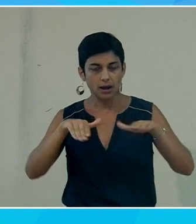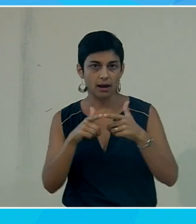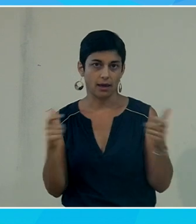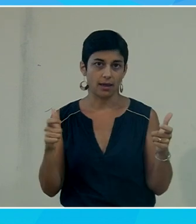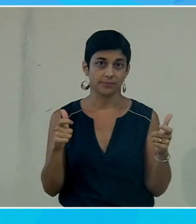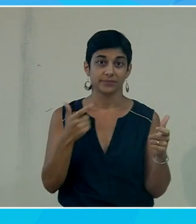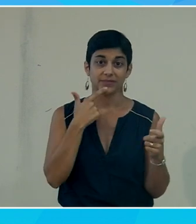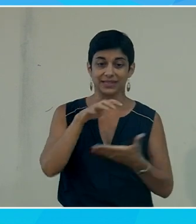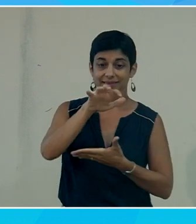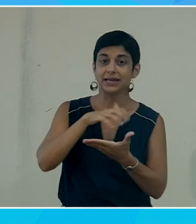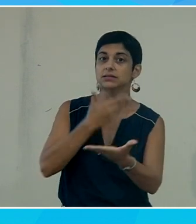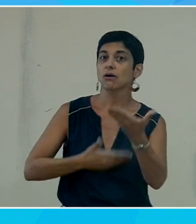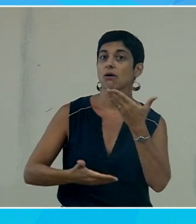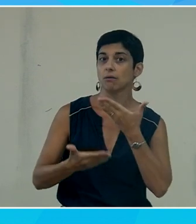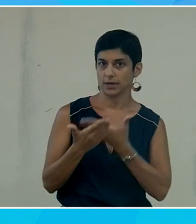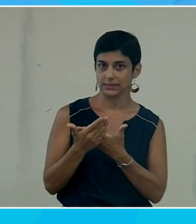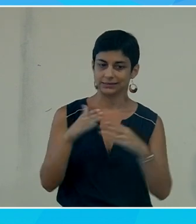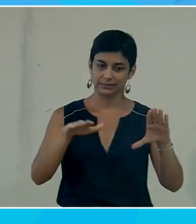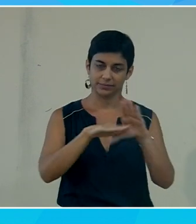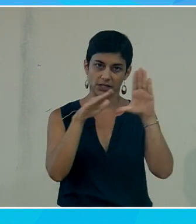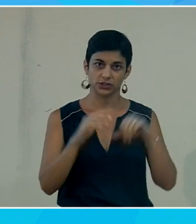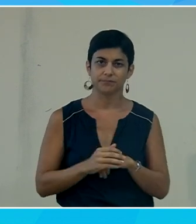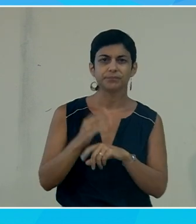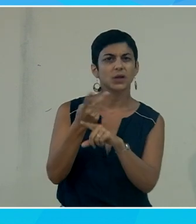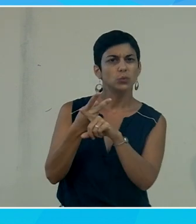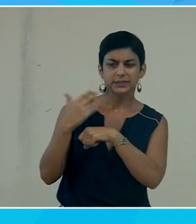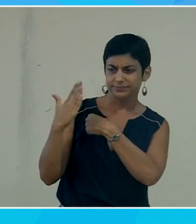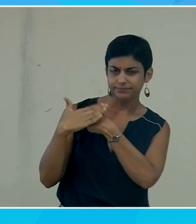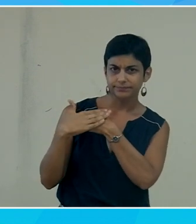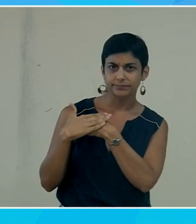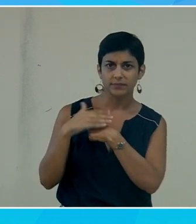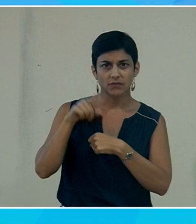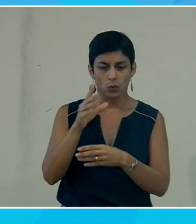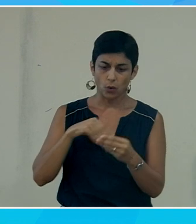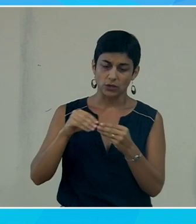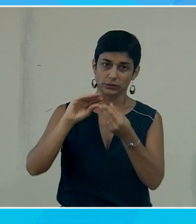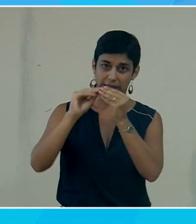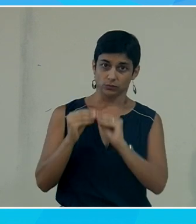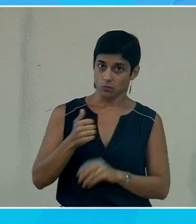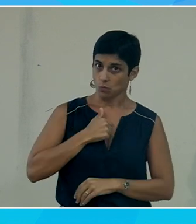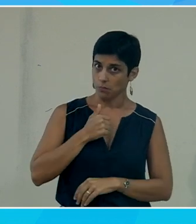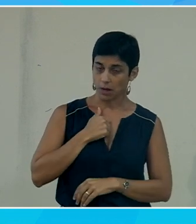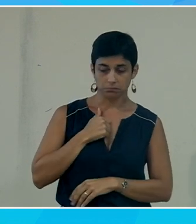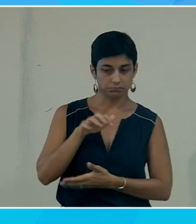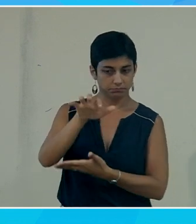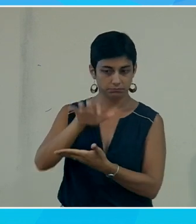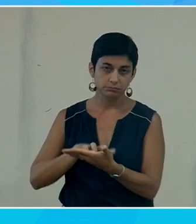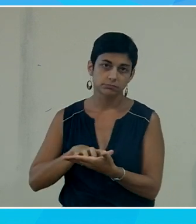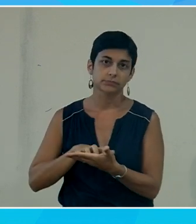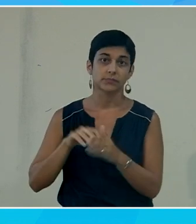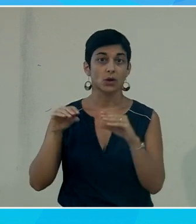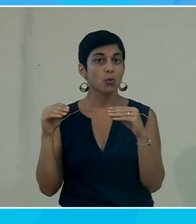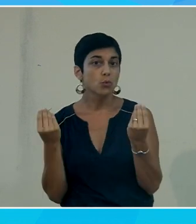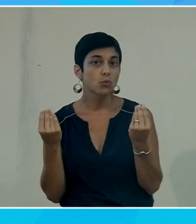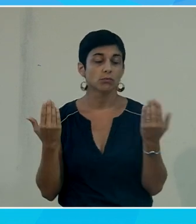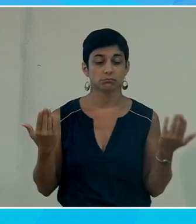du texte de remplacement et donc, l'outil me dit qu'il faut soit ajouter une description à cette image, soit considérer que